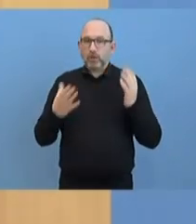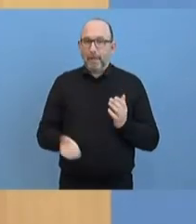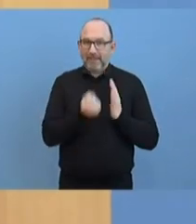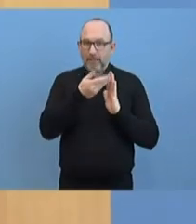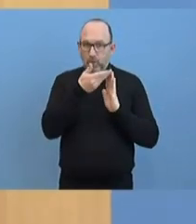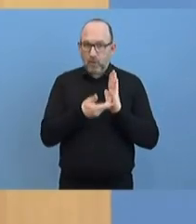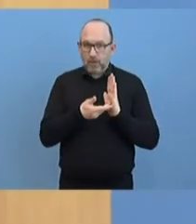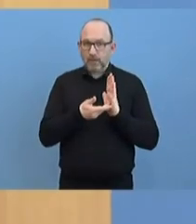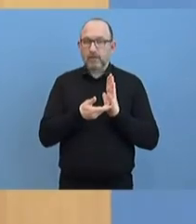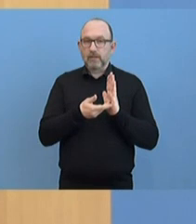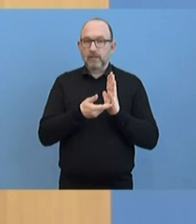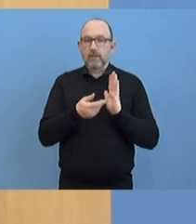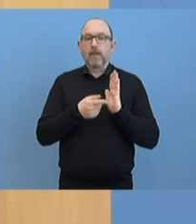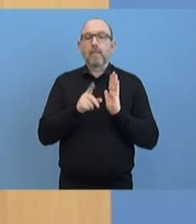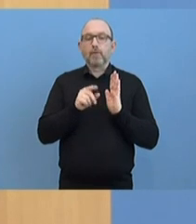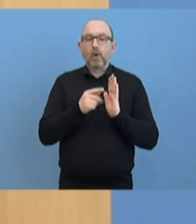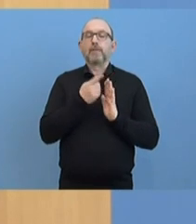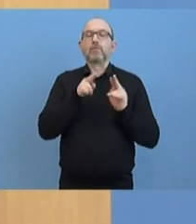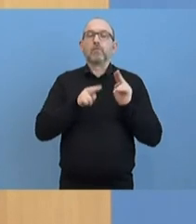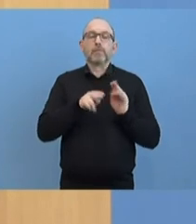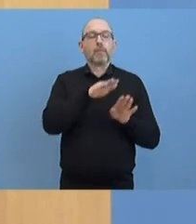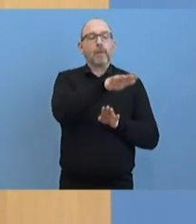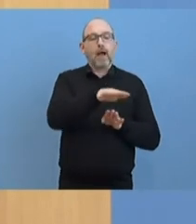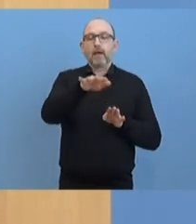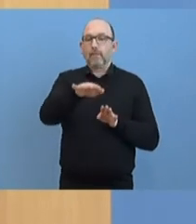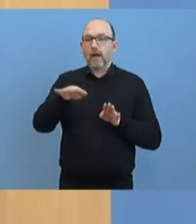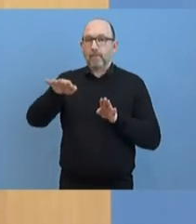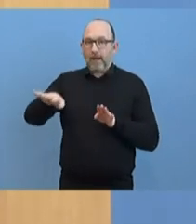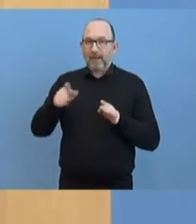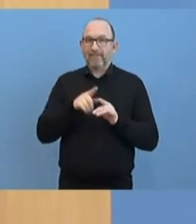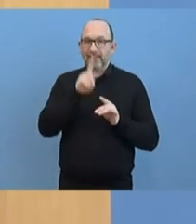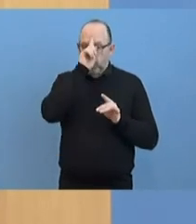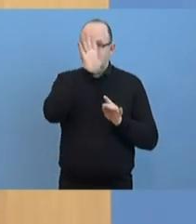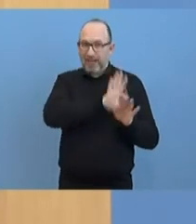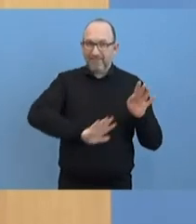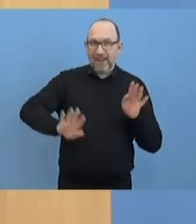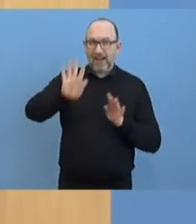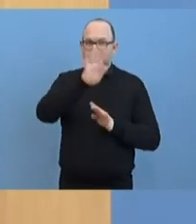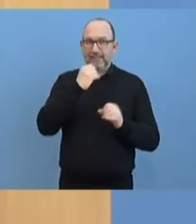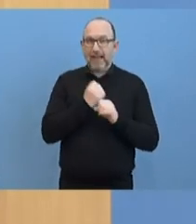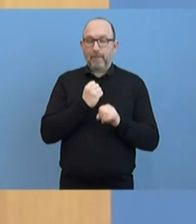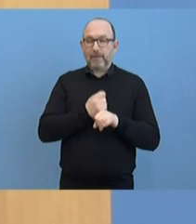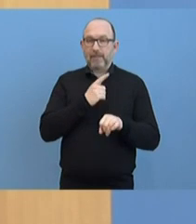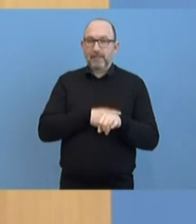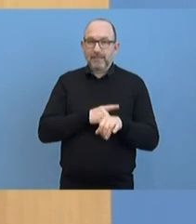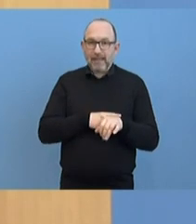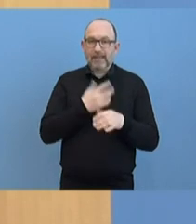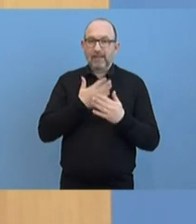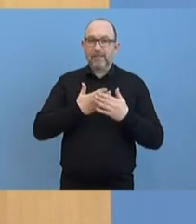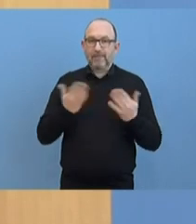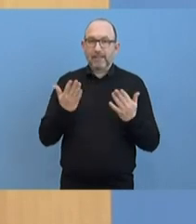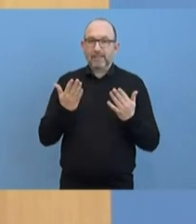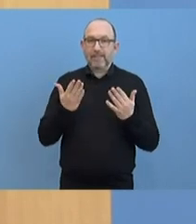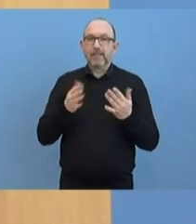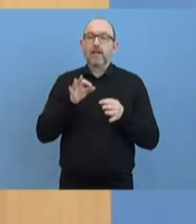eben in bestimmten Bereichen Arbeitszeiten bundesweit, damit man abweichen